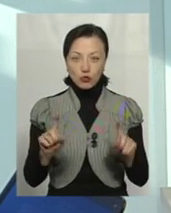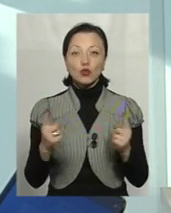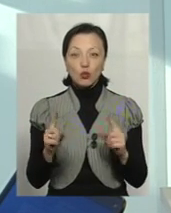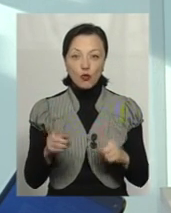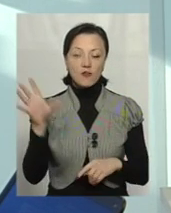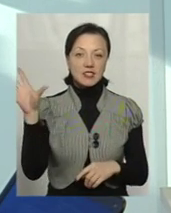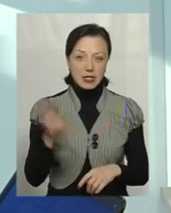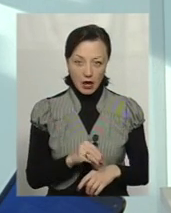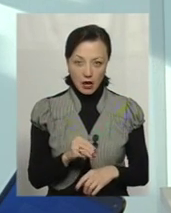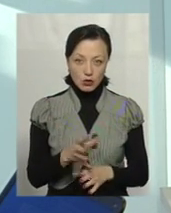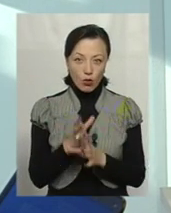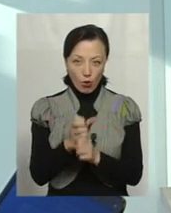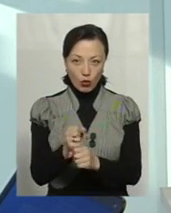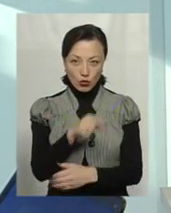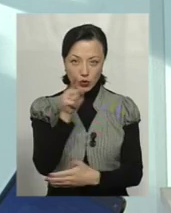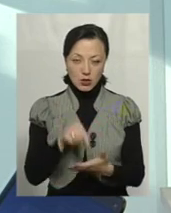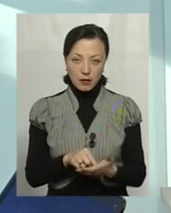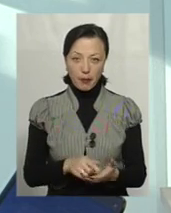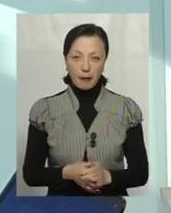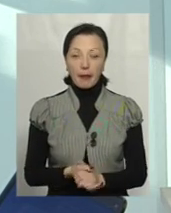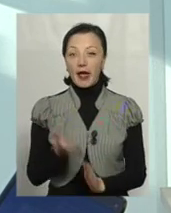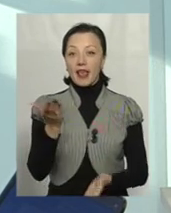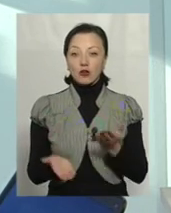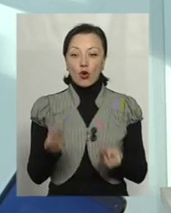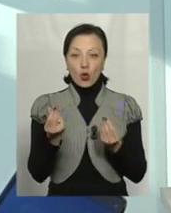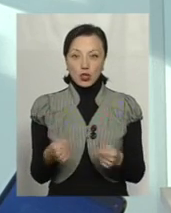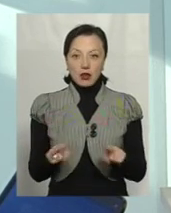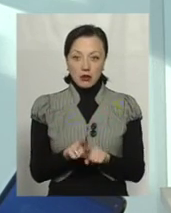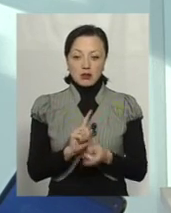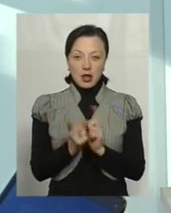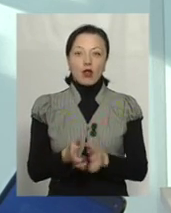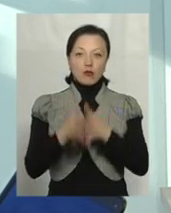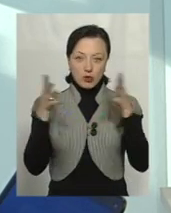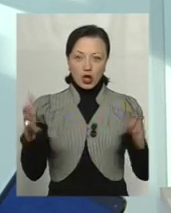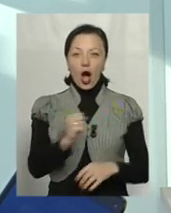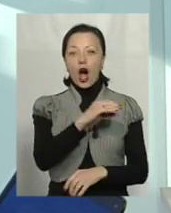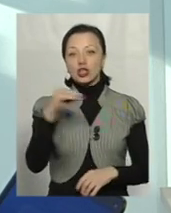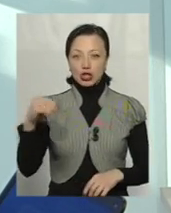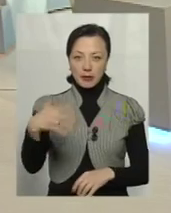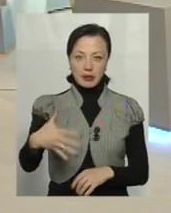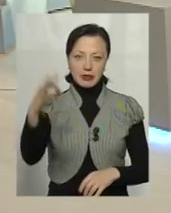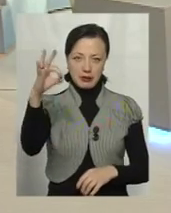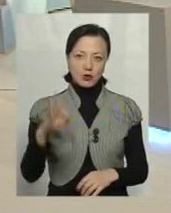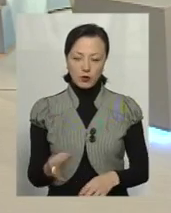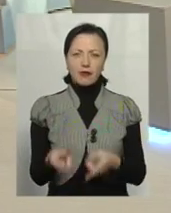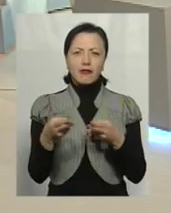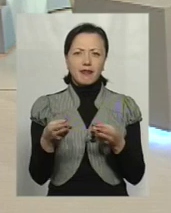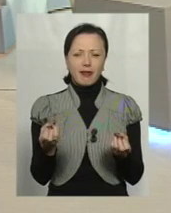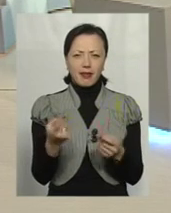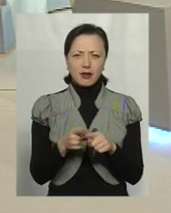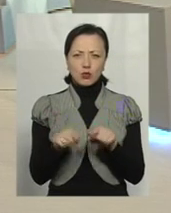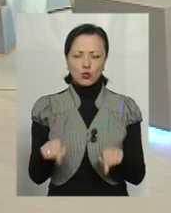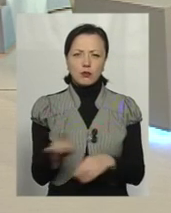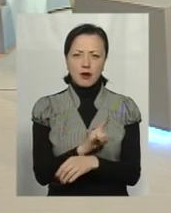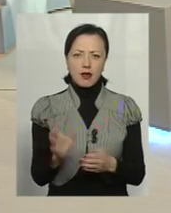чому все скорочується. Якщо грошей так стало більше, при чому аж на 50%, десь тут брехня.